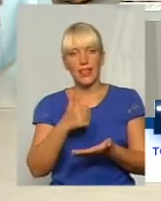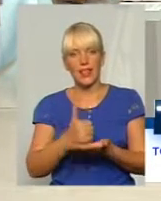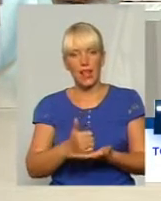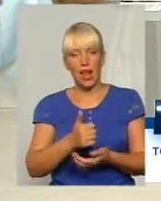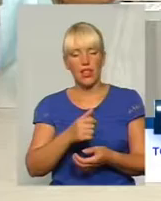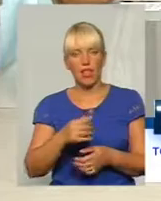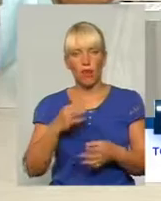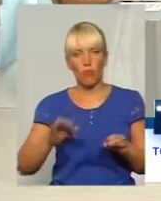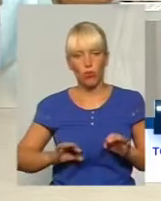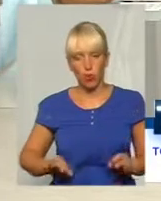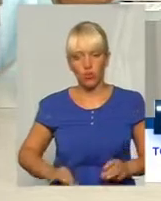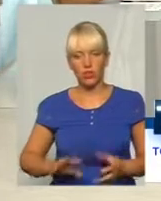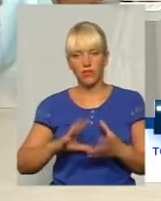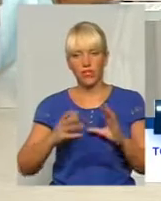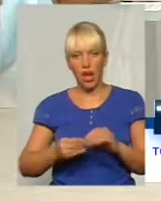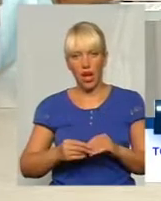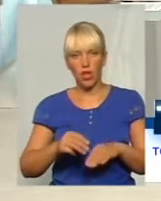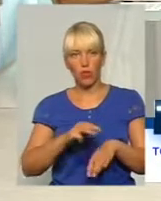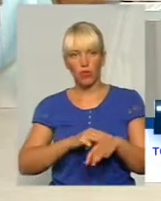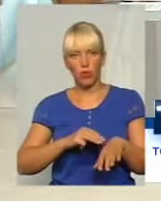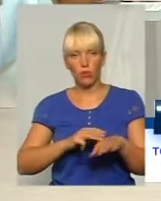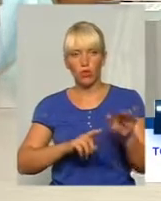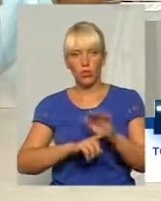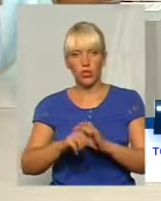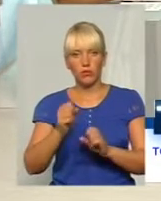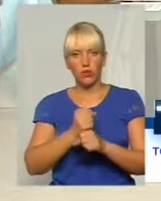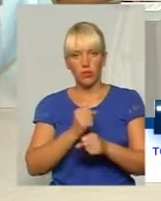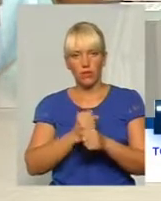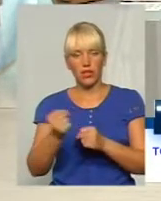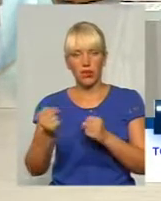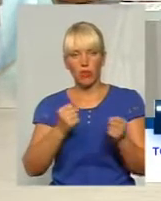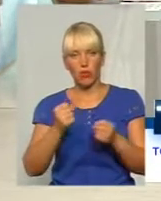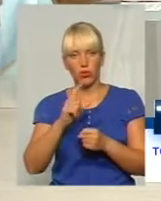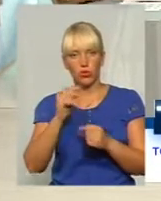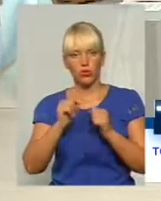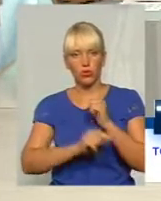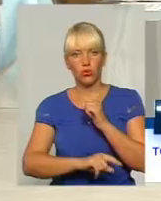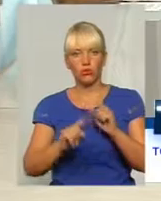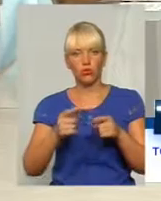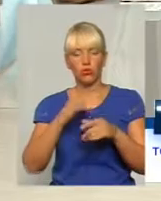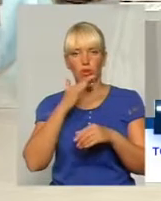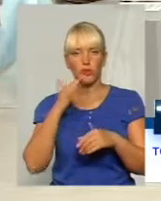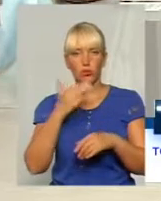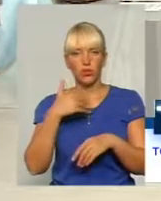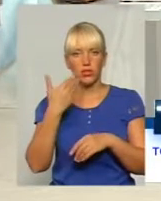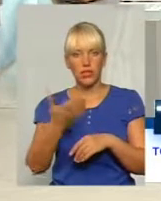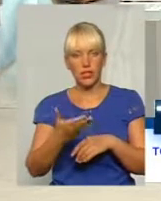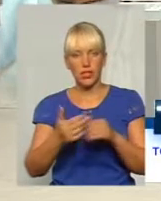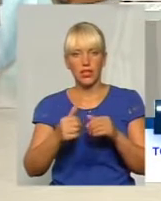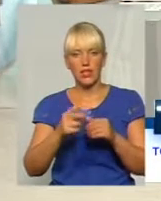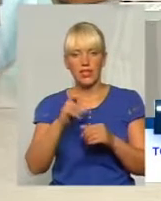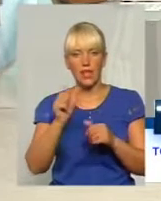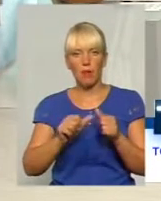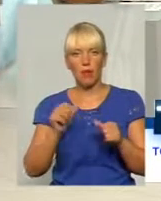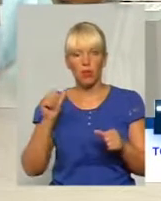в загальному правоохоронні органи почали працювати, боротися з корупцією, тому що багатьох з них за минулі, так би